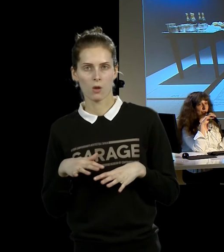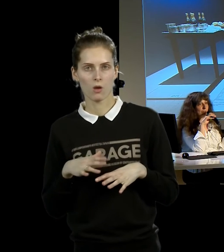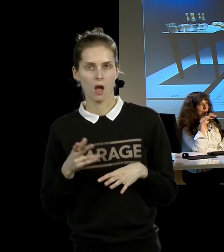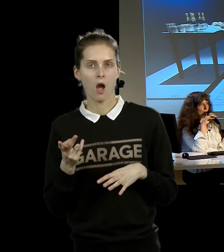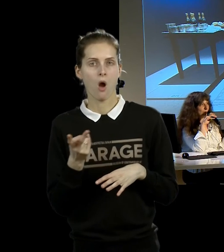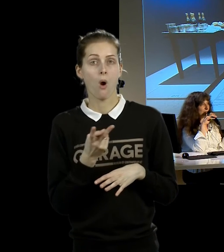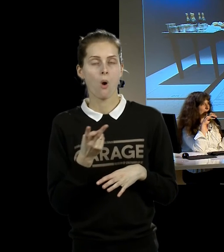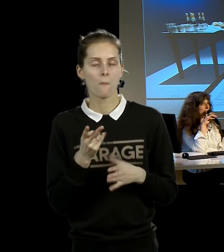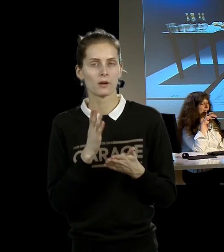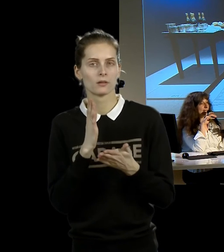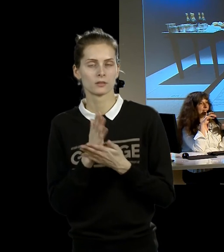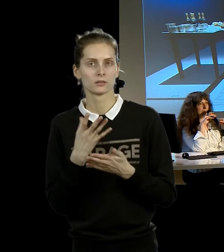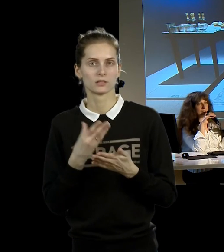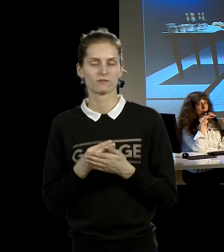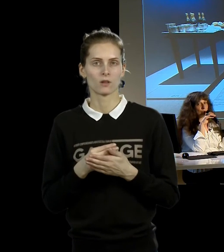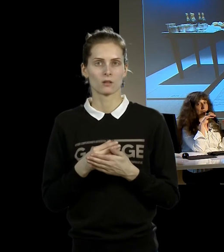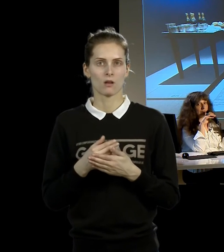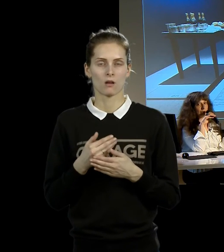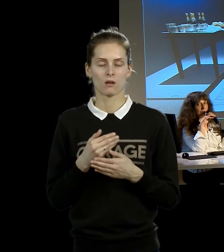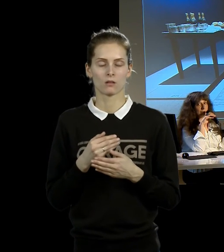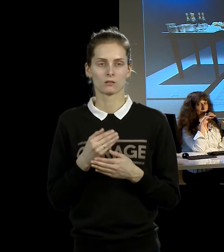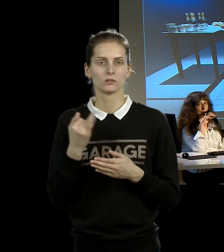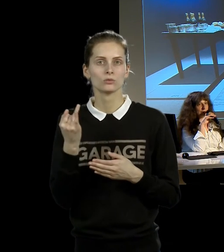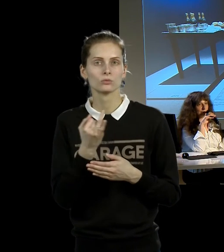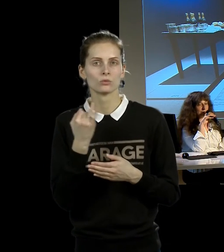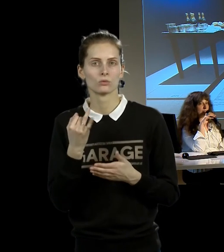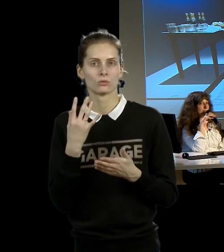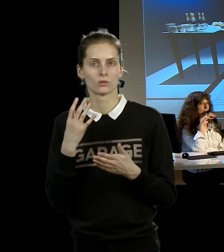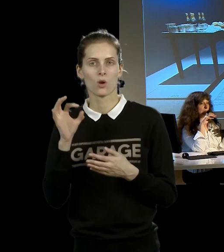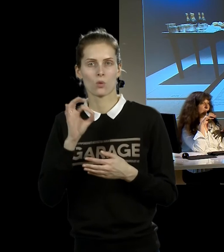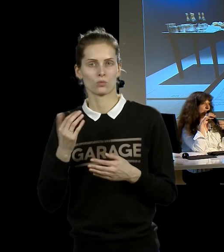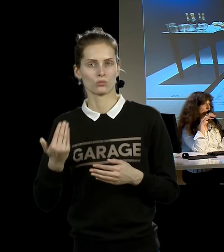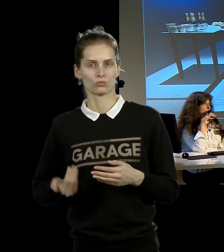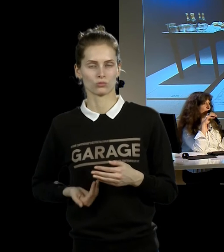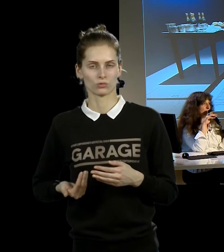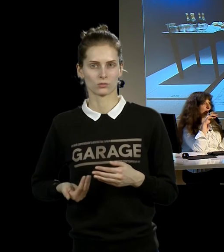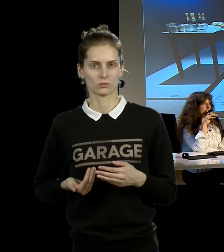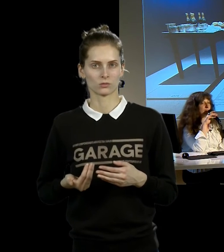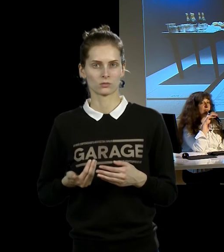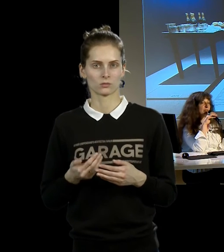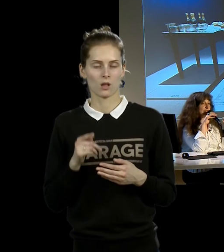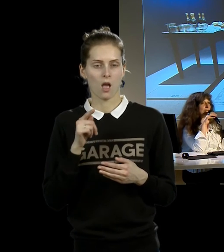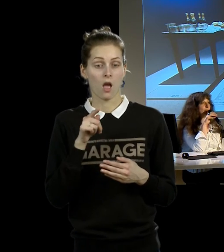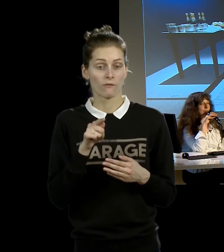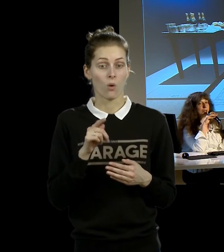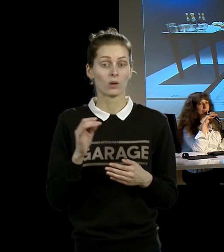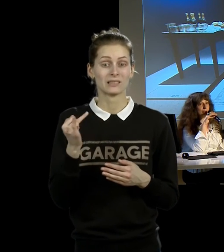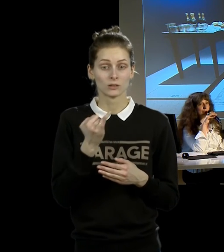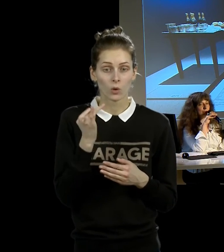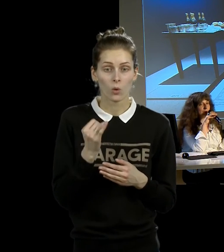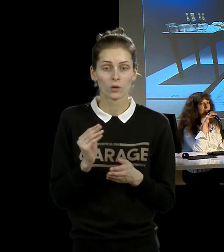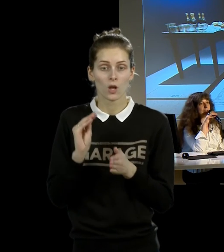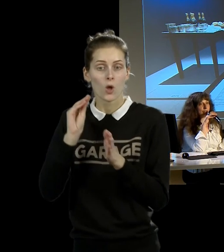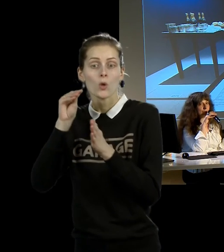сюжетом перформанса. И именно как только они получают эту биографию, когда возвращают себе